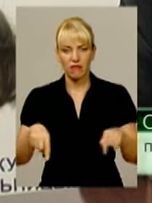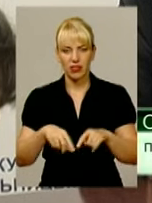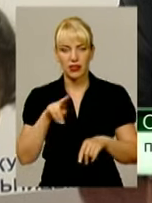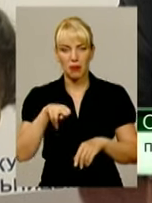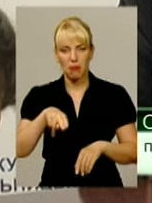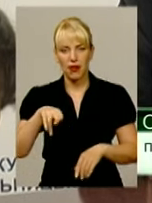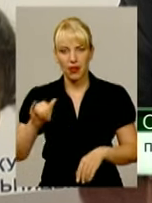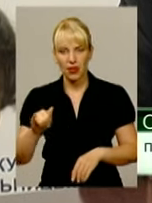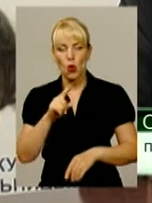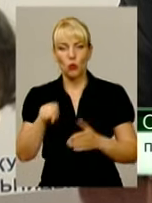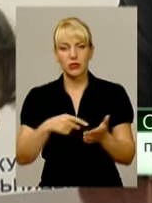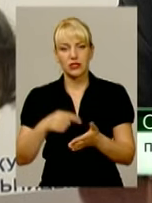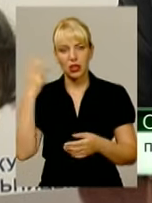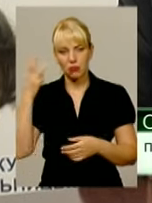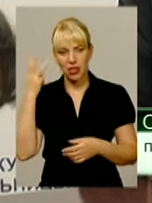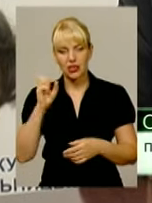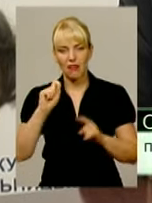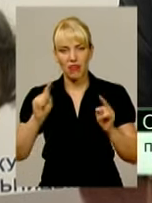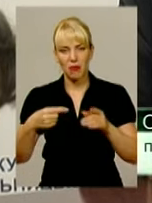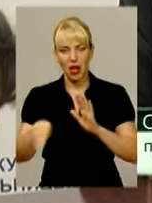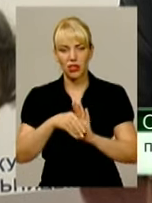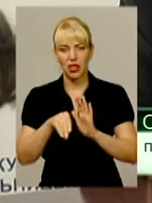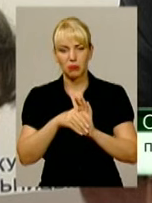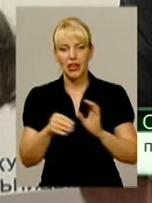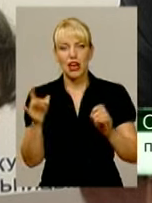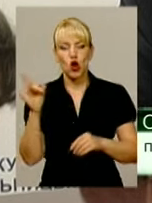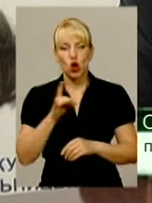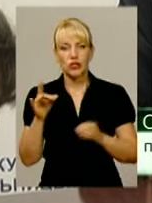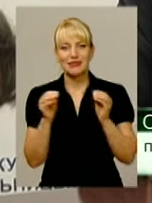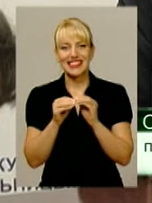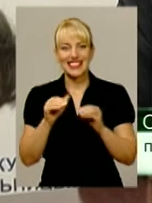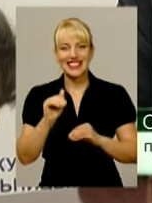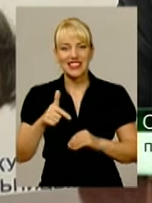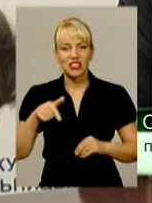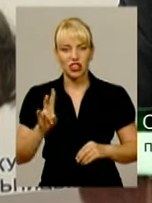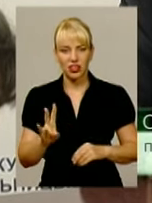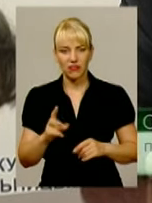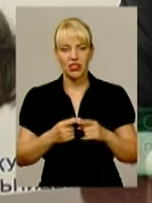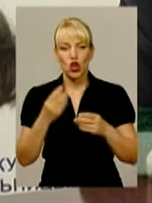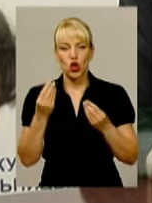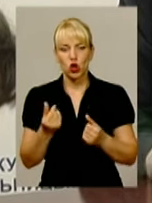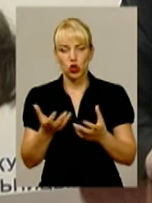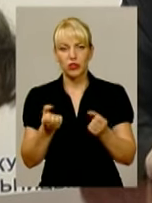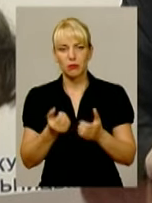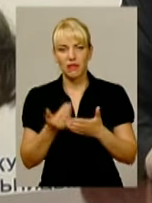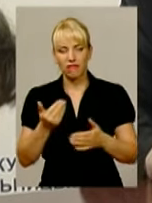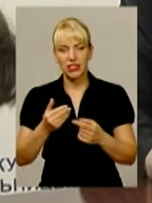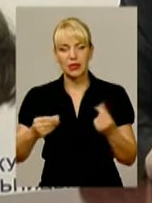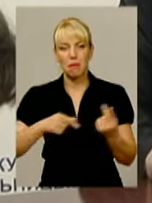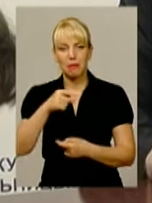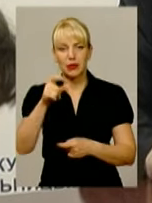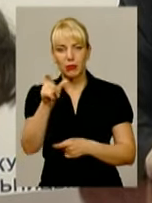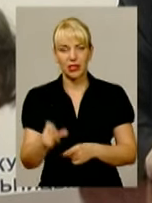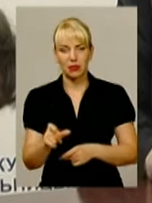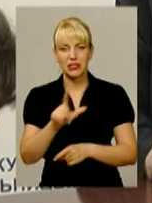Хмельницькому на вимагання та одержання хабара в розмірі 10 тисяч гривень. Гроші він отримав від фізичної особи-підприємця